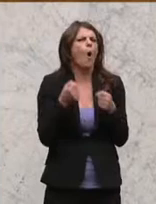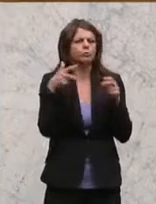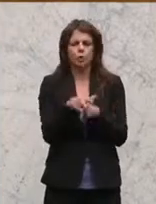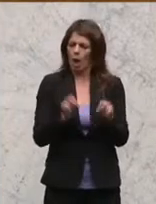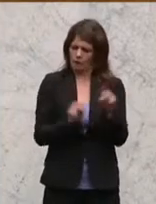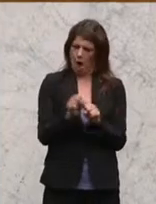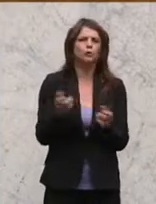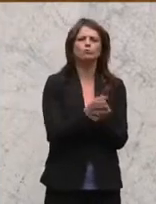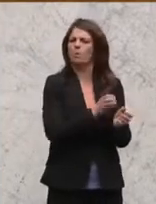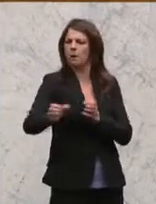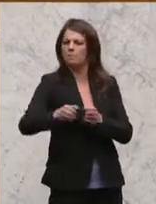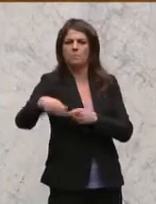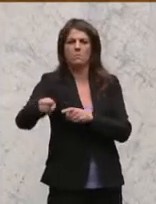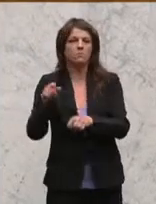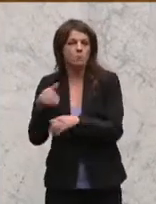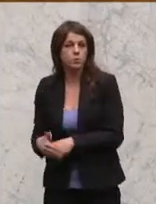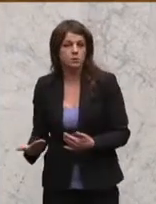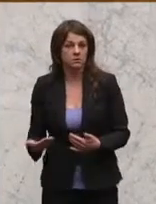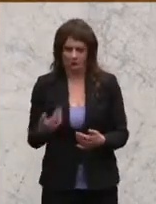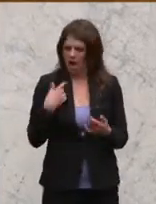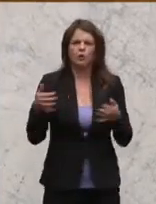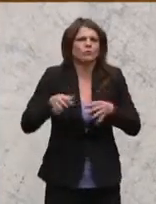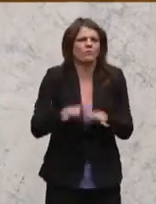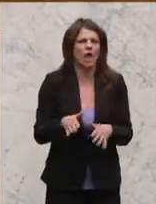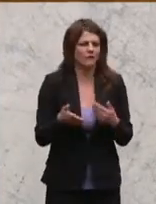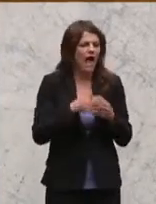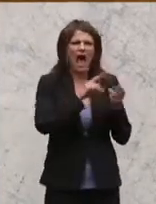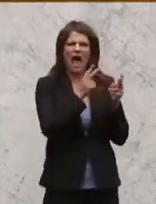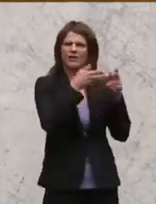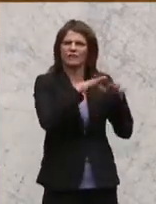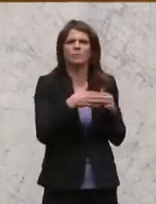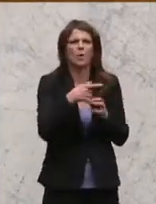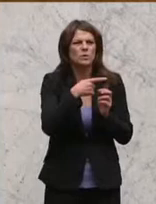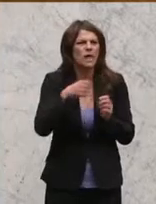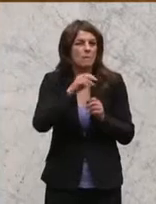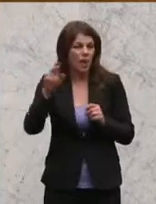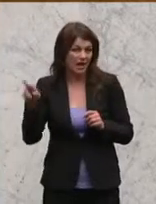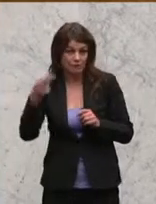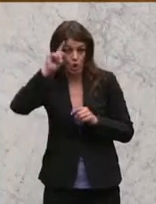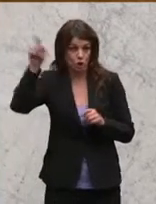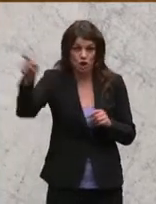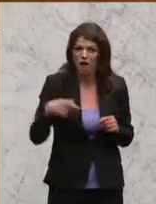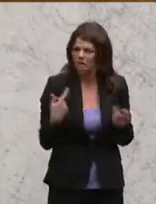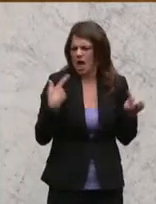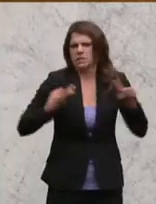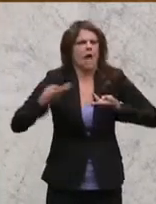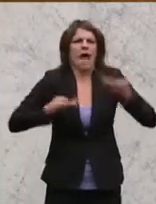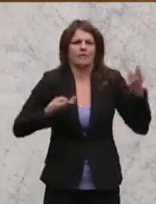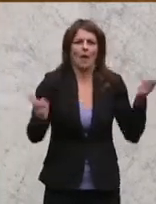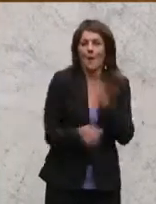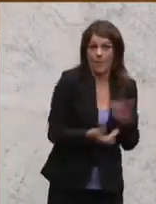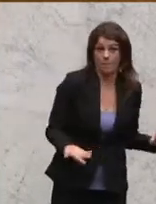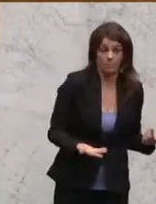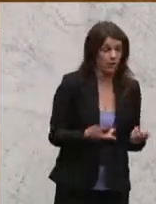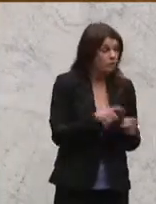zwangseingewiesen zu werden. Und wir kennen ja auch die anderen Extremfälle. Gustl Mollert in Deutschland, das war ein Skandal sozusagen von der anderen